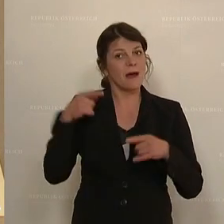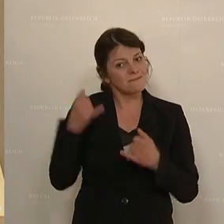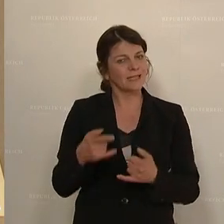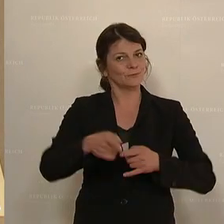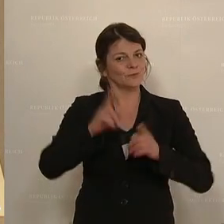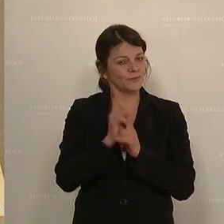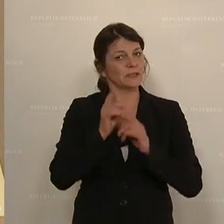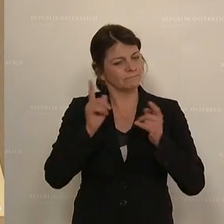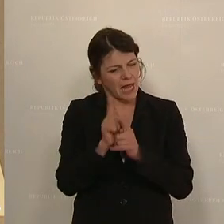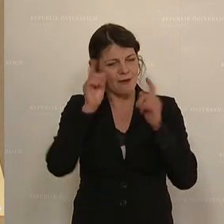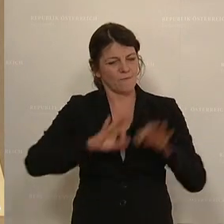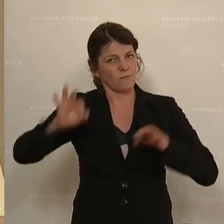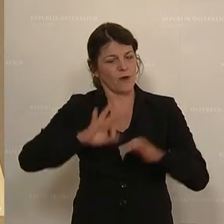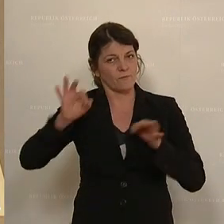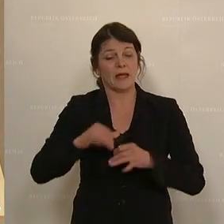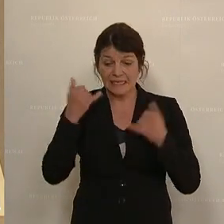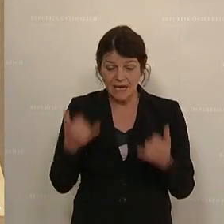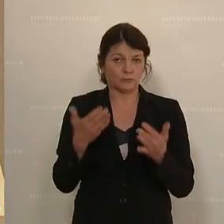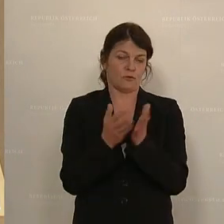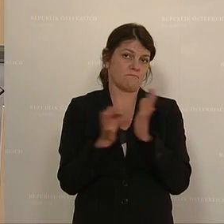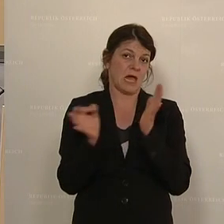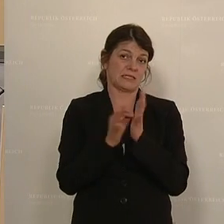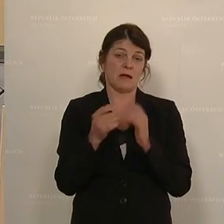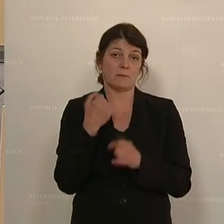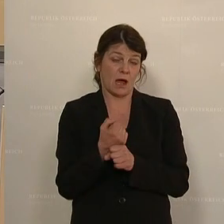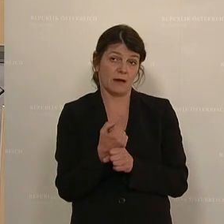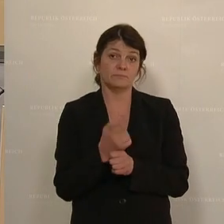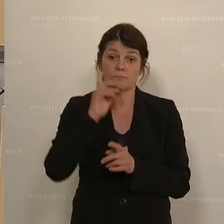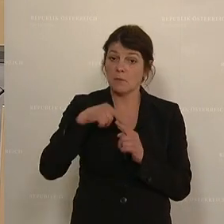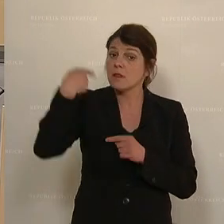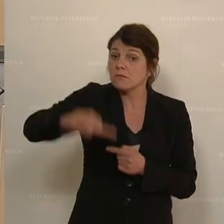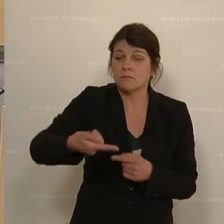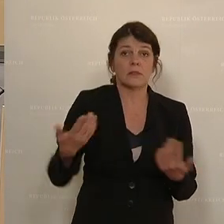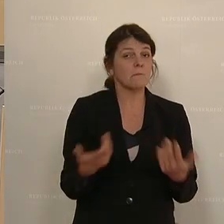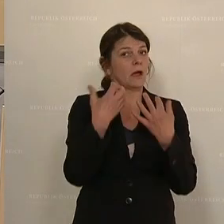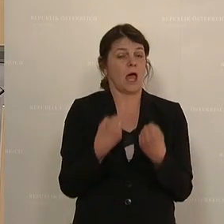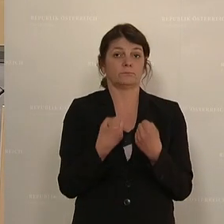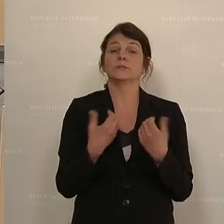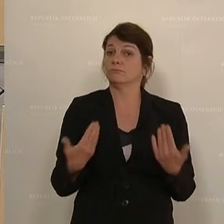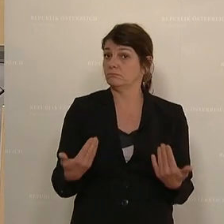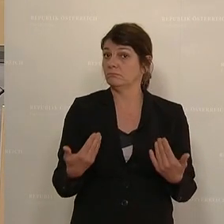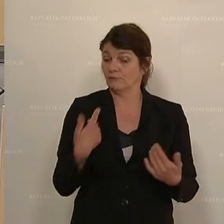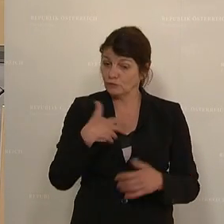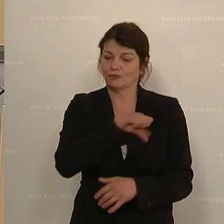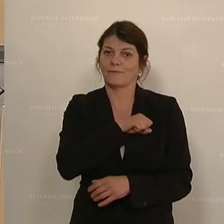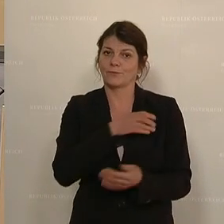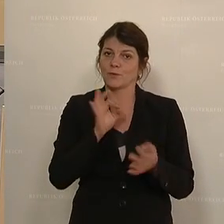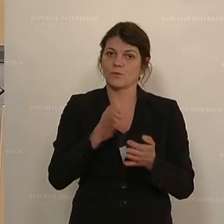folgen. Und Sie müssen jetzt die notwendigen Maßnahmen setzen, damit wir auch dann wirklich im Herbst das schaffen.